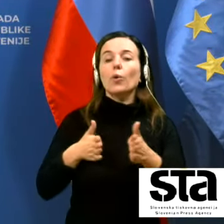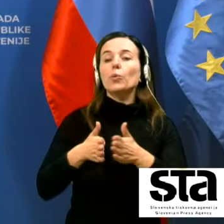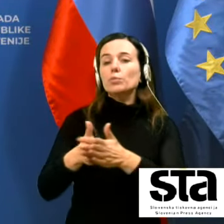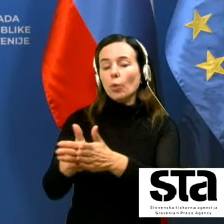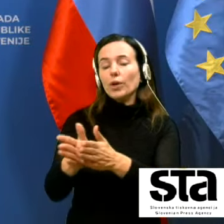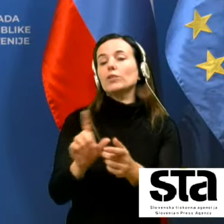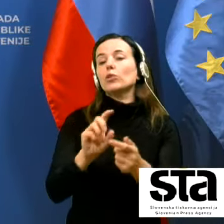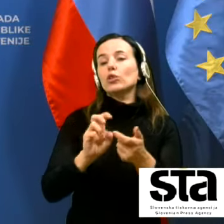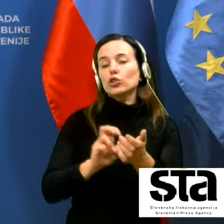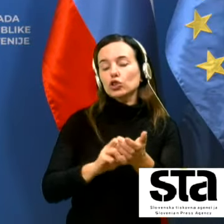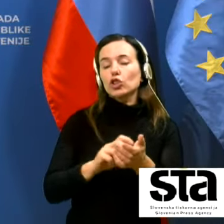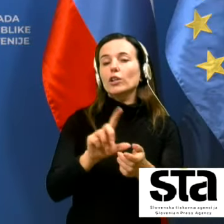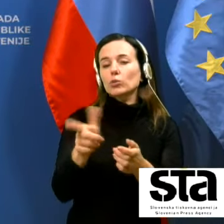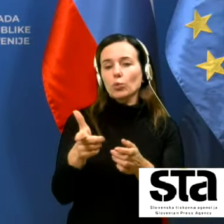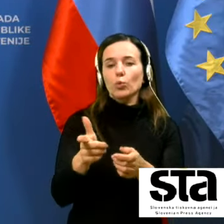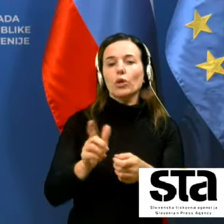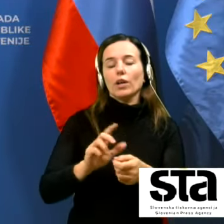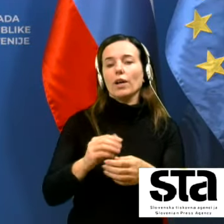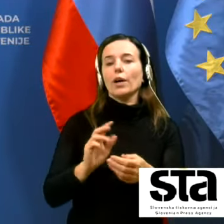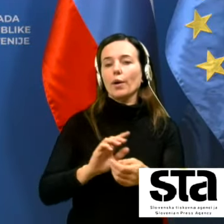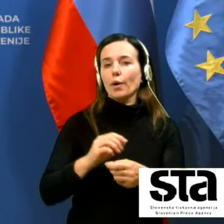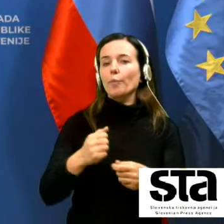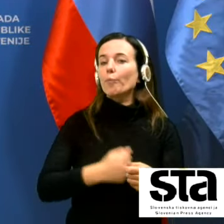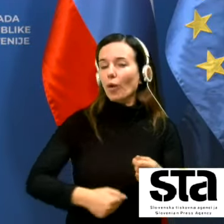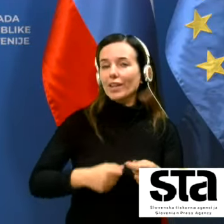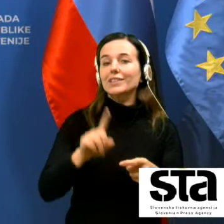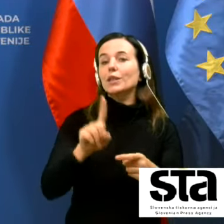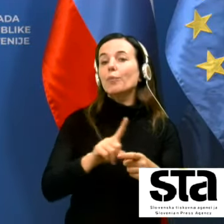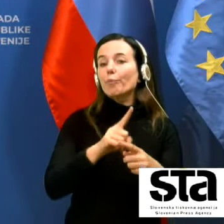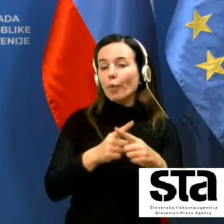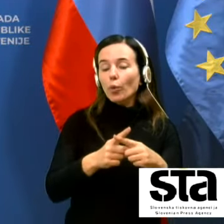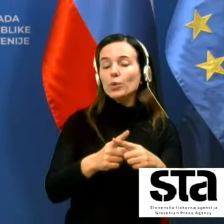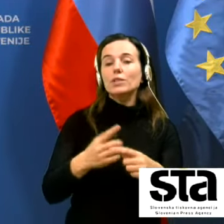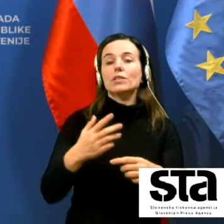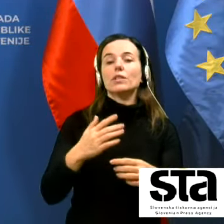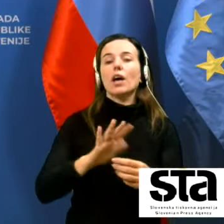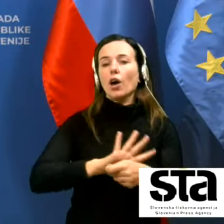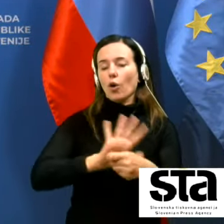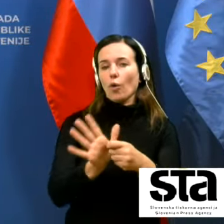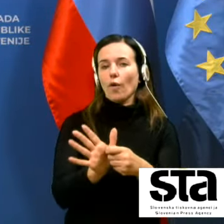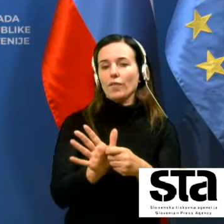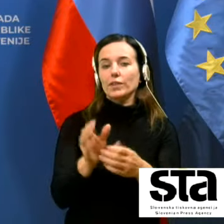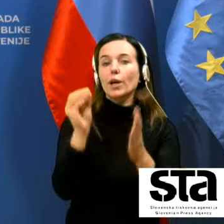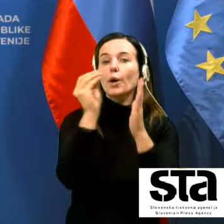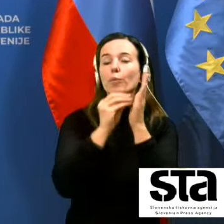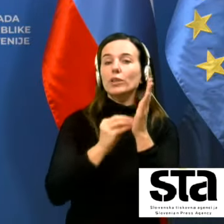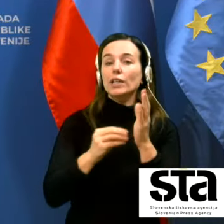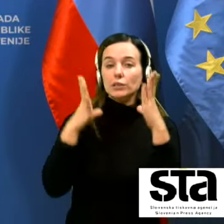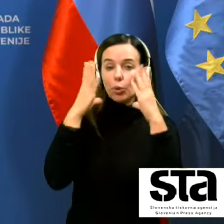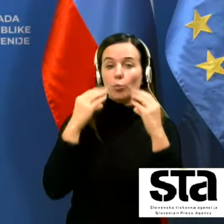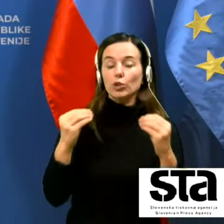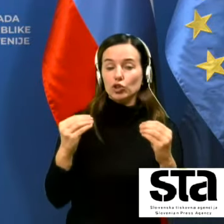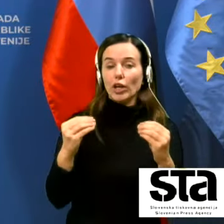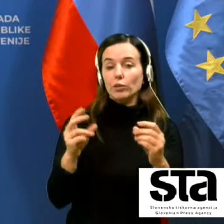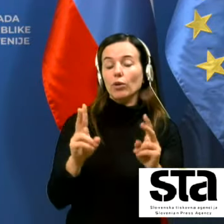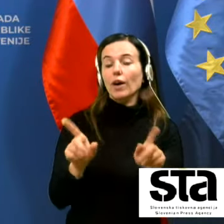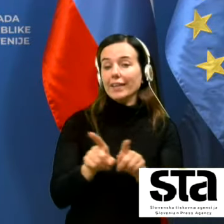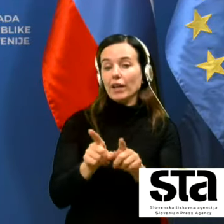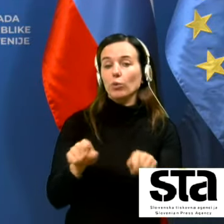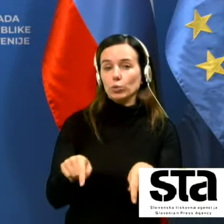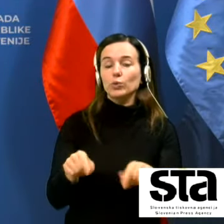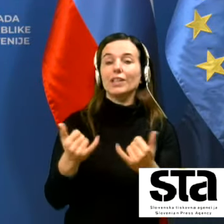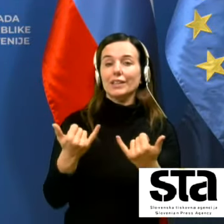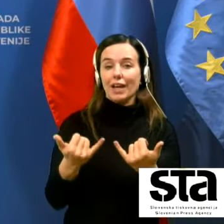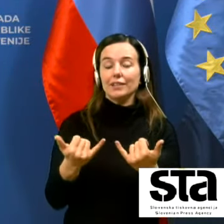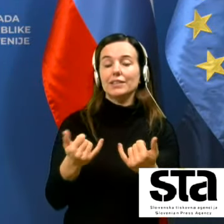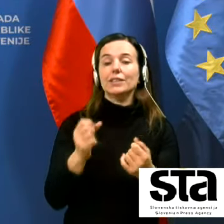do okužbe s COVID-om in podatki ki so običajno to kar je bila tudi danes predstavljeno